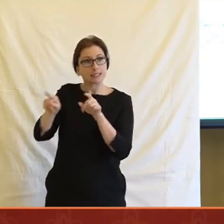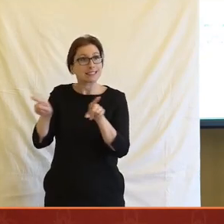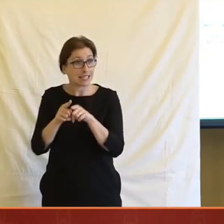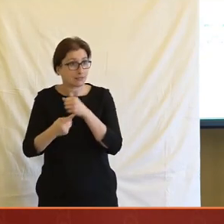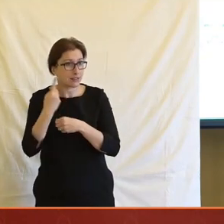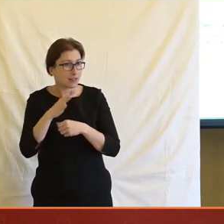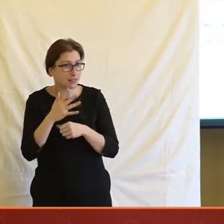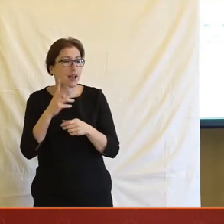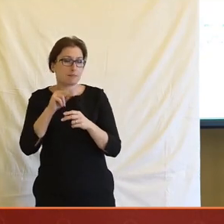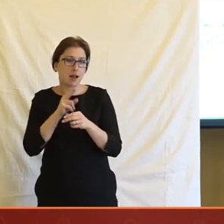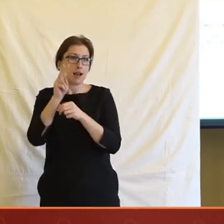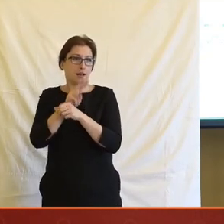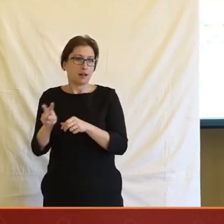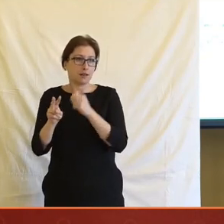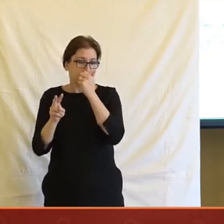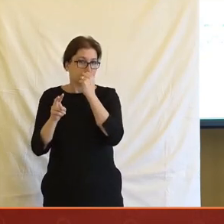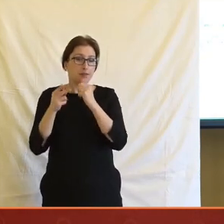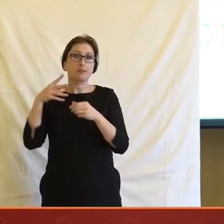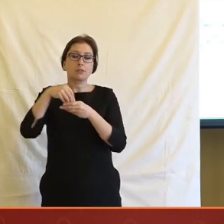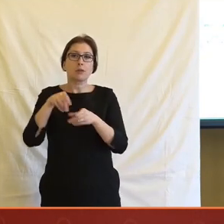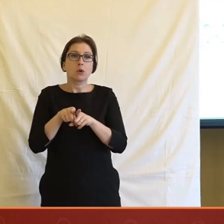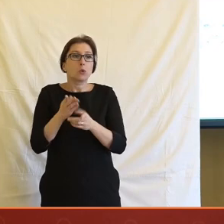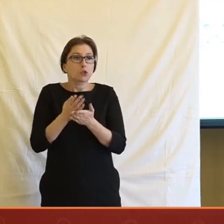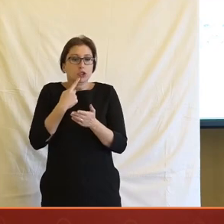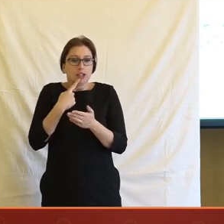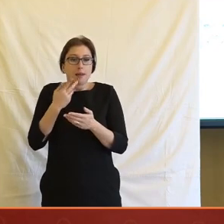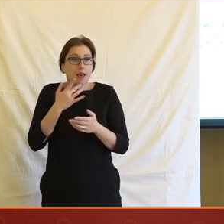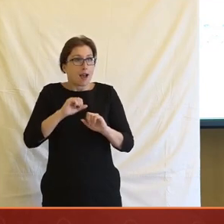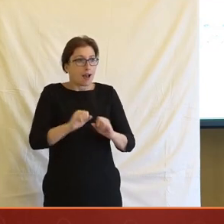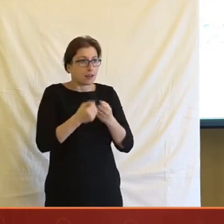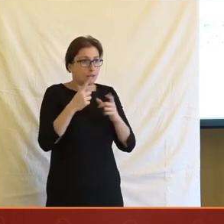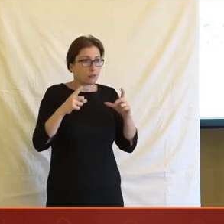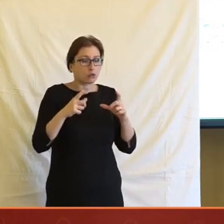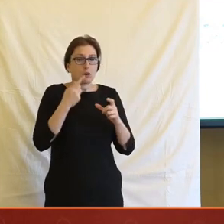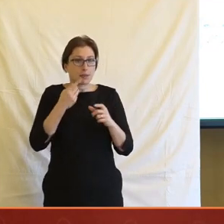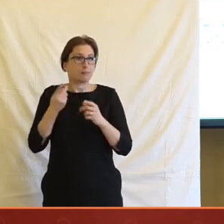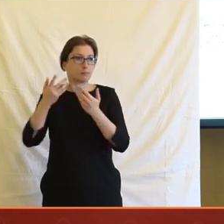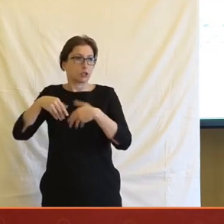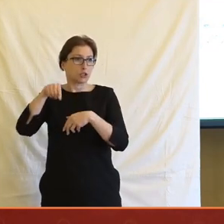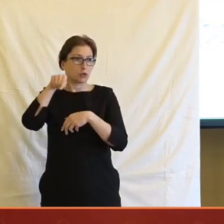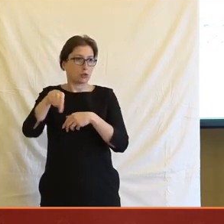Ale je tam ta transparentnost v té míře, že my říkáme, jak to vzniká a samozřejmě to používáme jenom v situacích, kdy to téma není